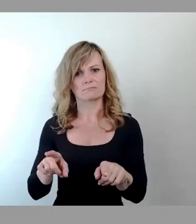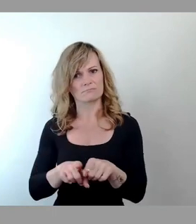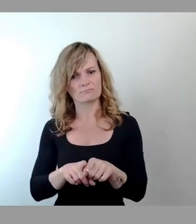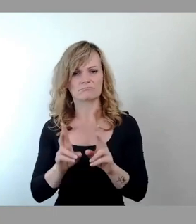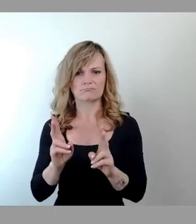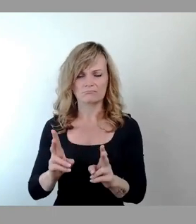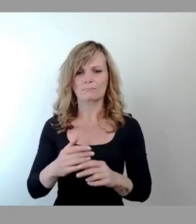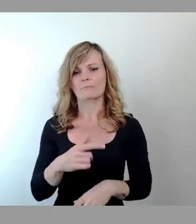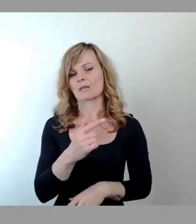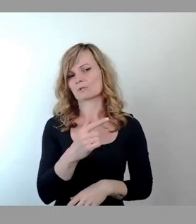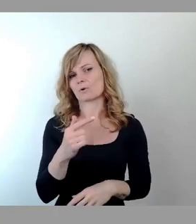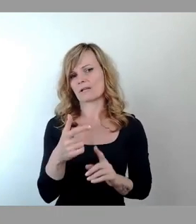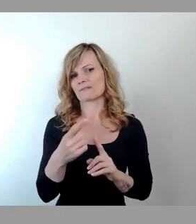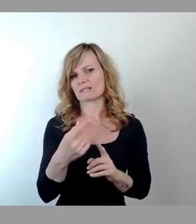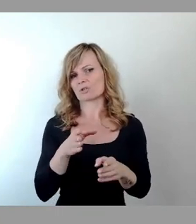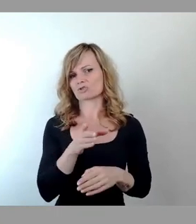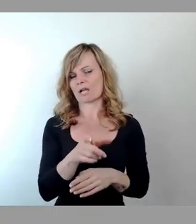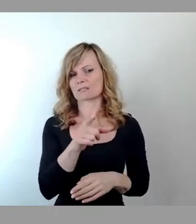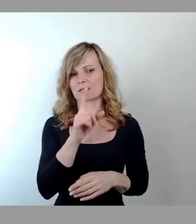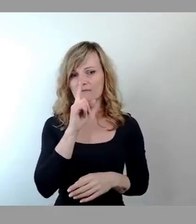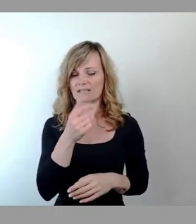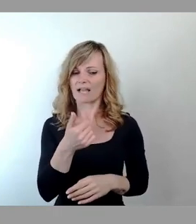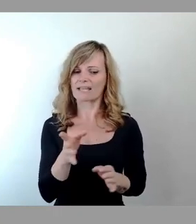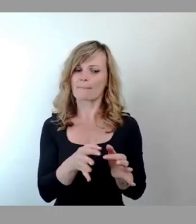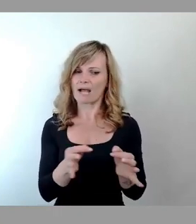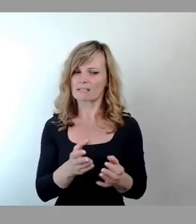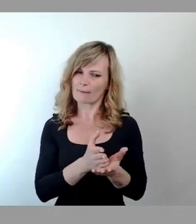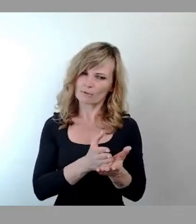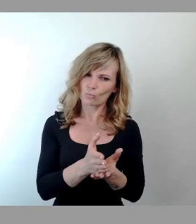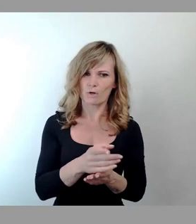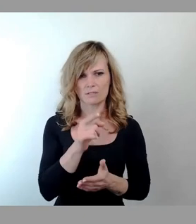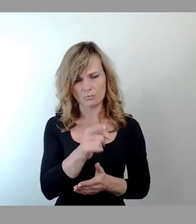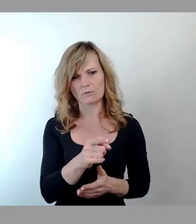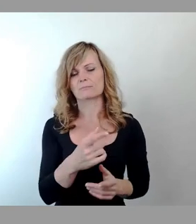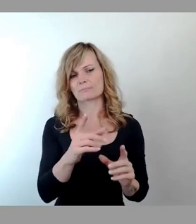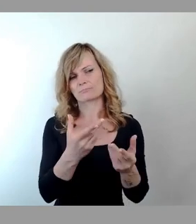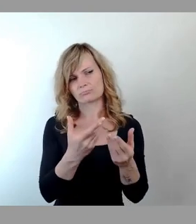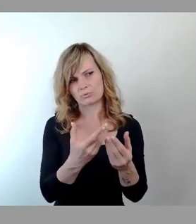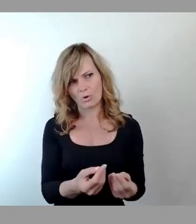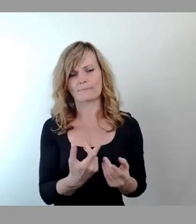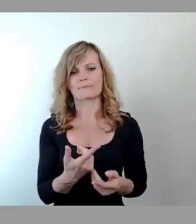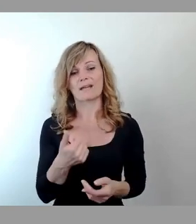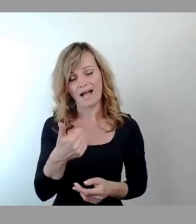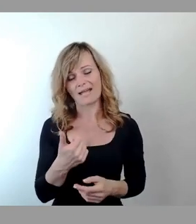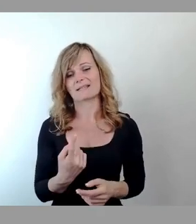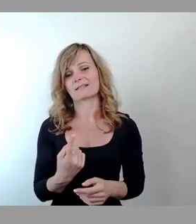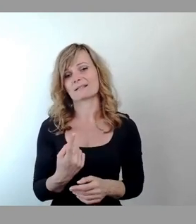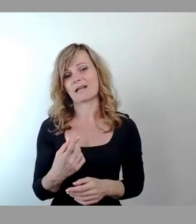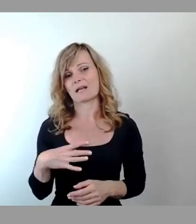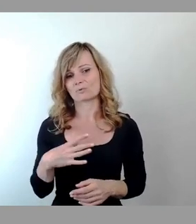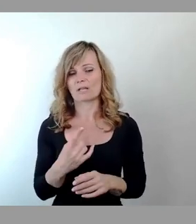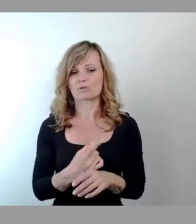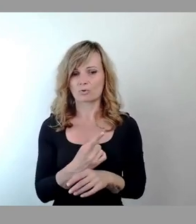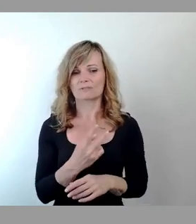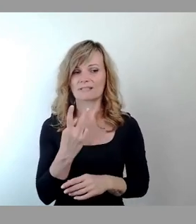Tolgewitzer Straße, wenn man eine Maßnahme konsequent durchzieht, kriegt man mindestens eine aktuelle Stunde, zwei Eilanträge,